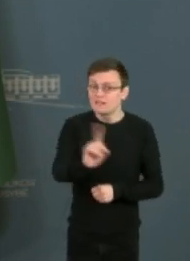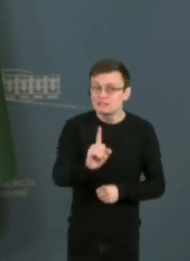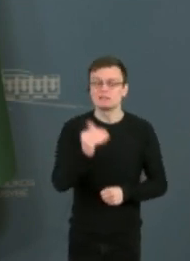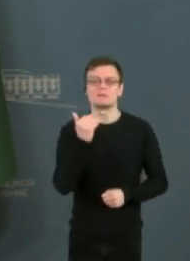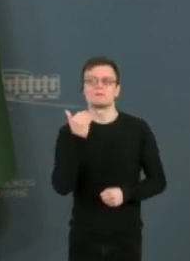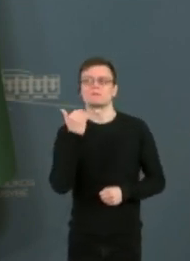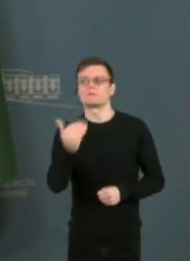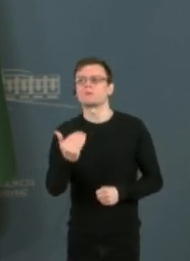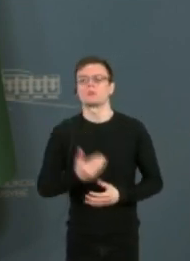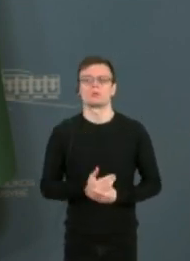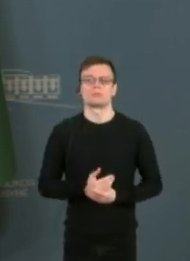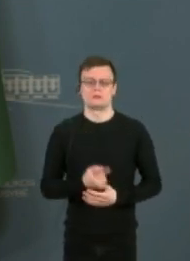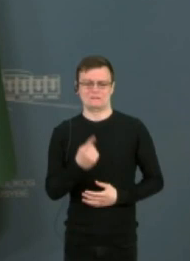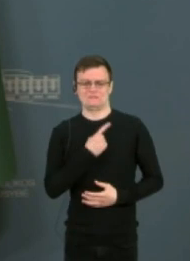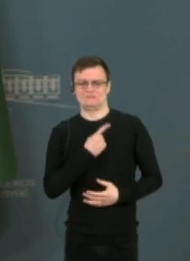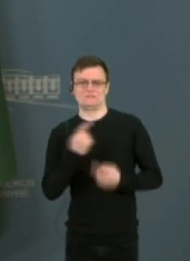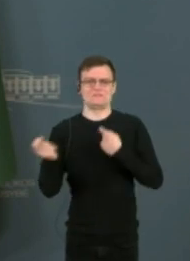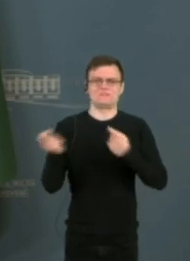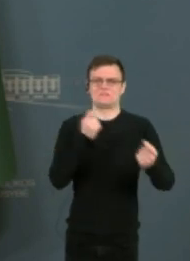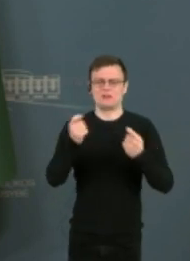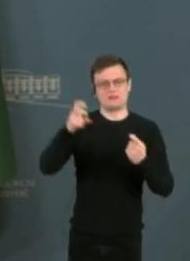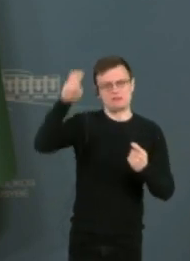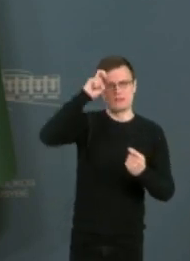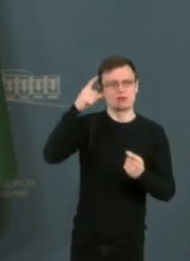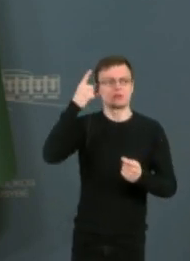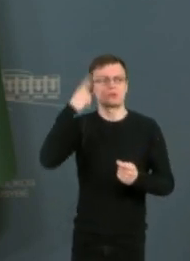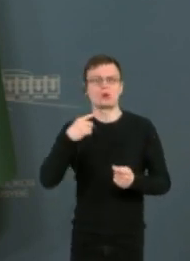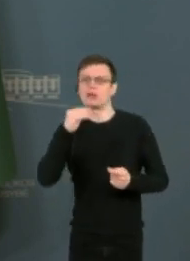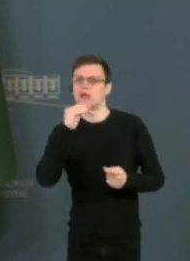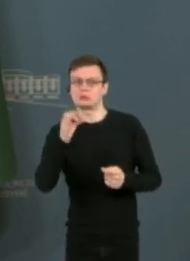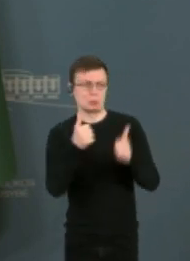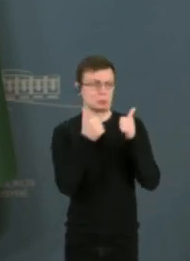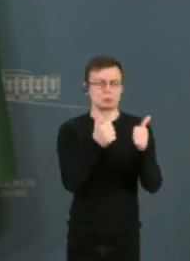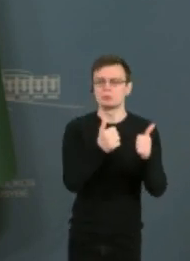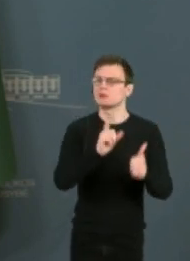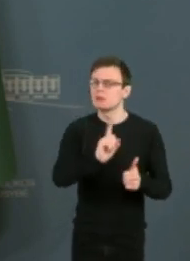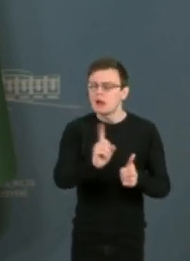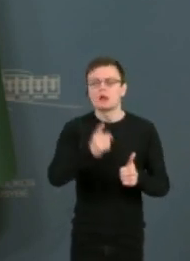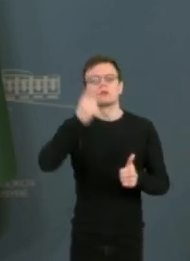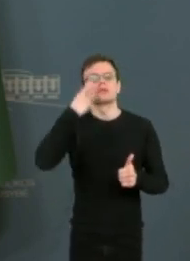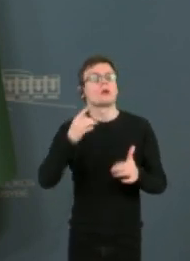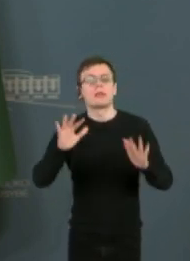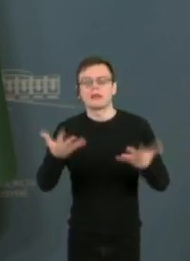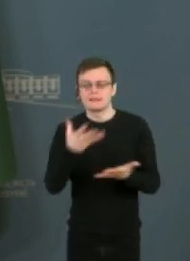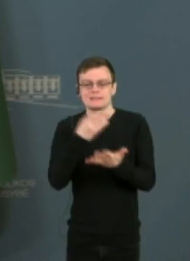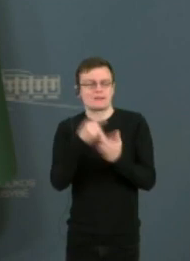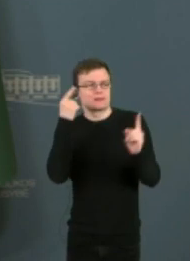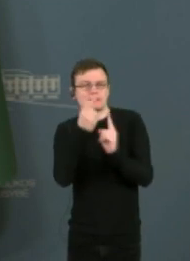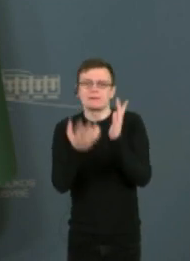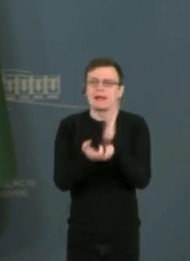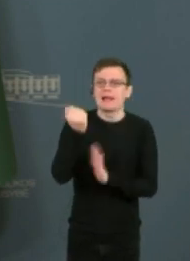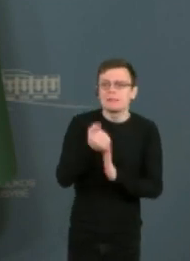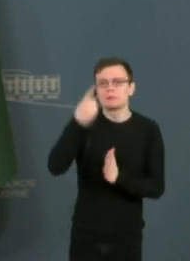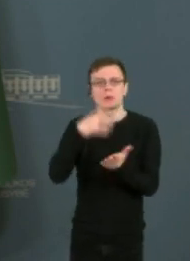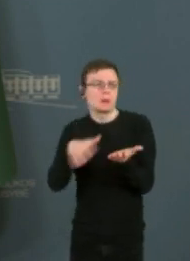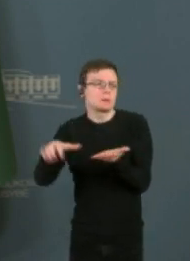nori Europos Sąjungai gero, o siekia dažnai savų tikslų greuti,